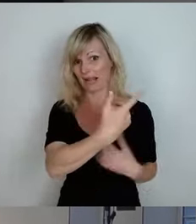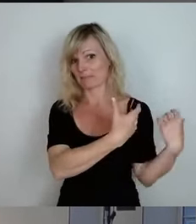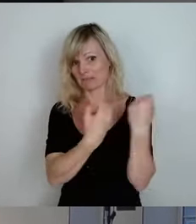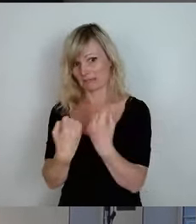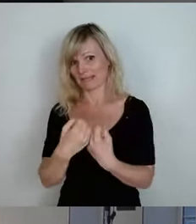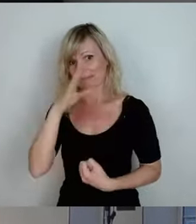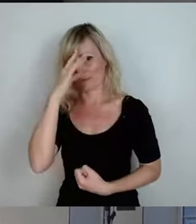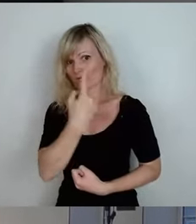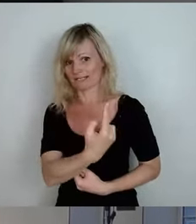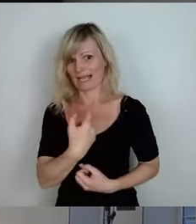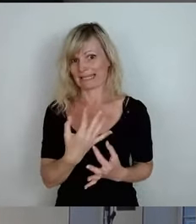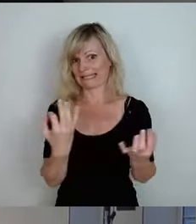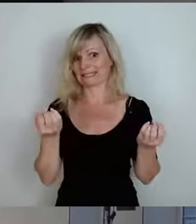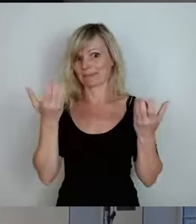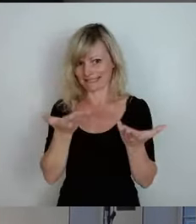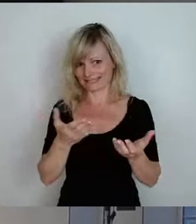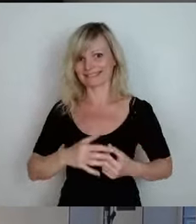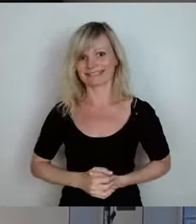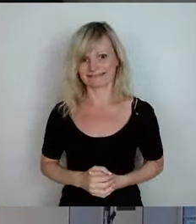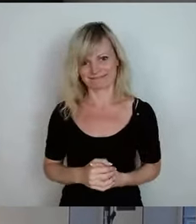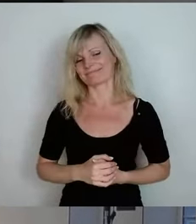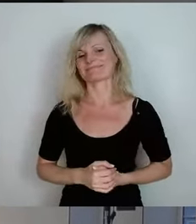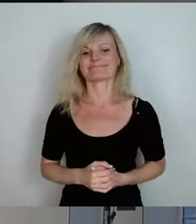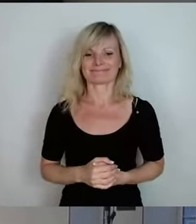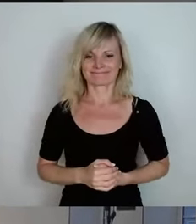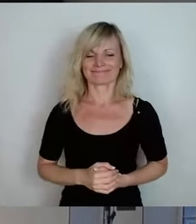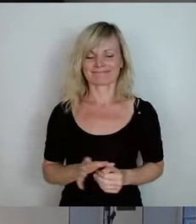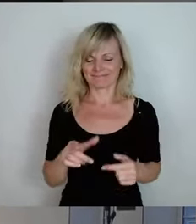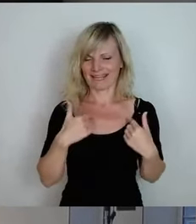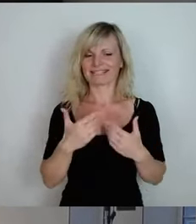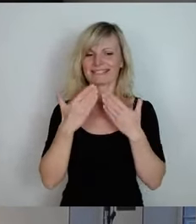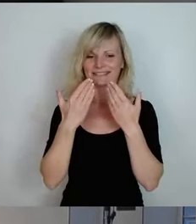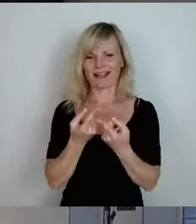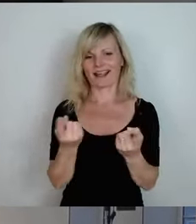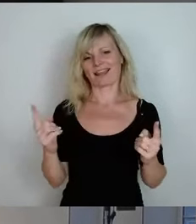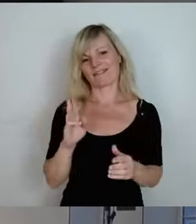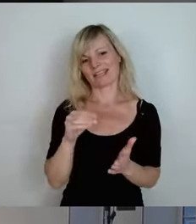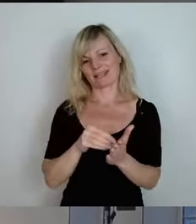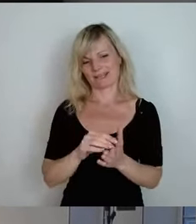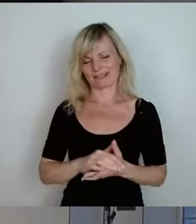dass ja nichts passiert. Also, herzlichen Dank an alle, die mitgewirkt haben.